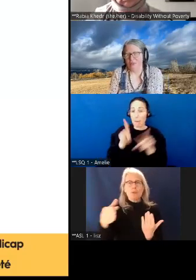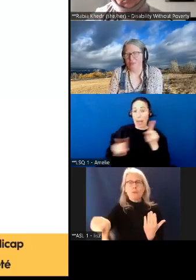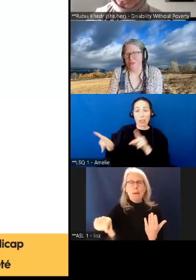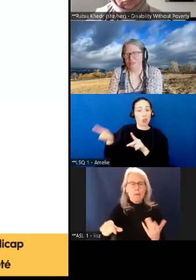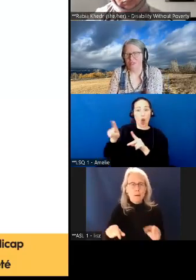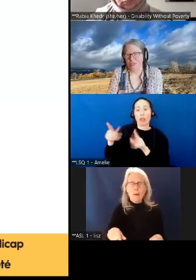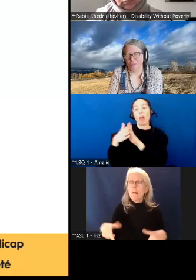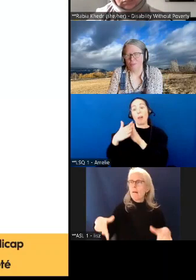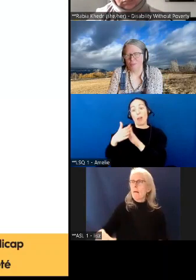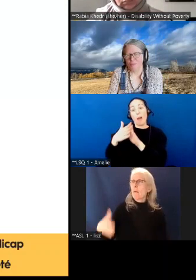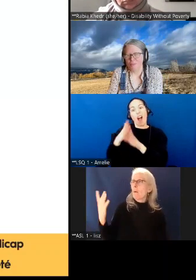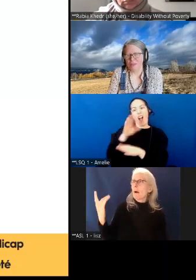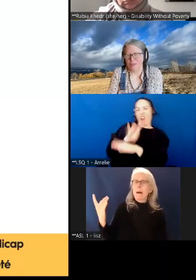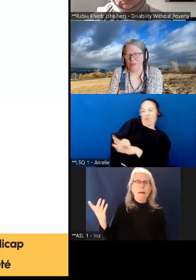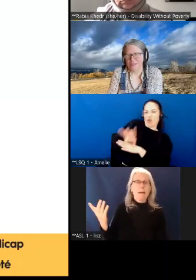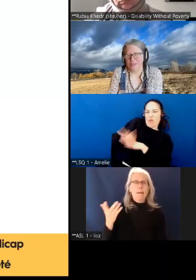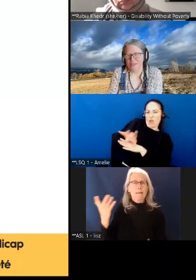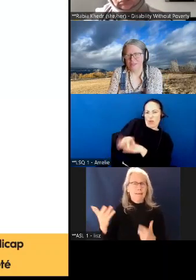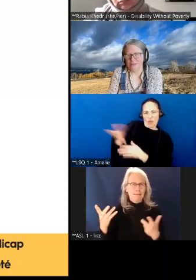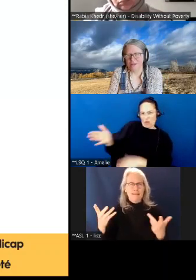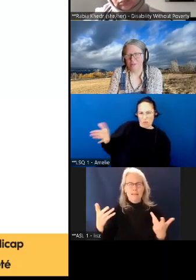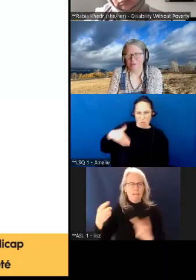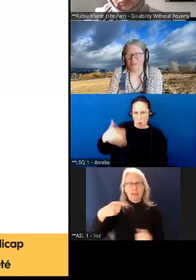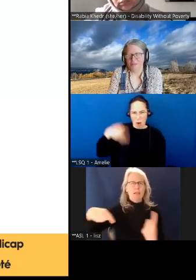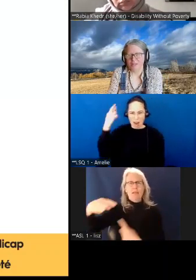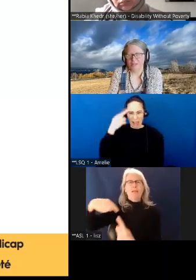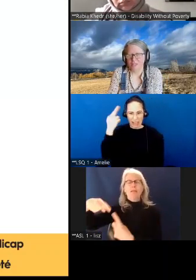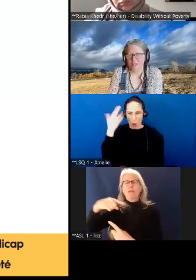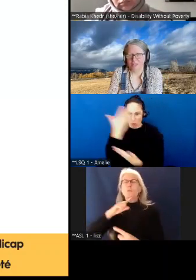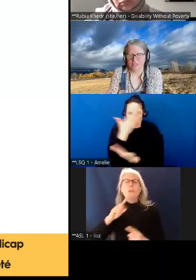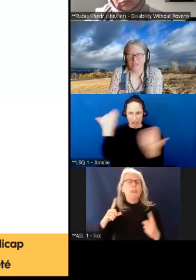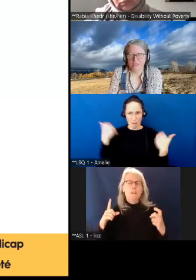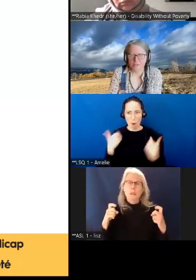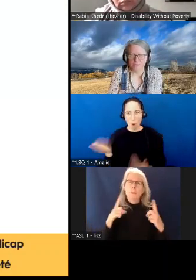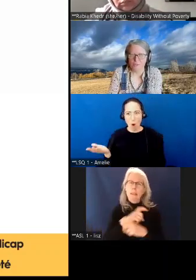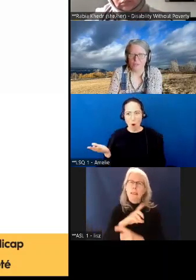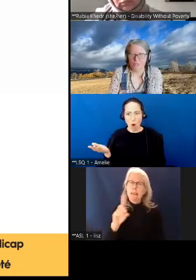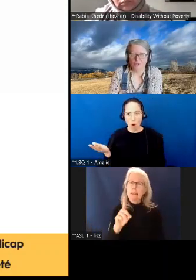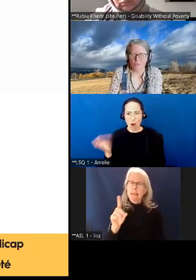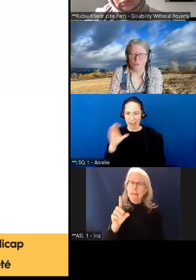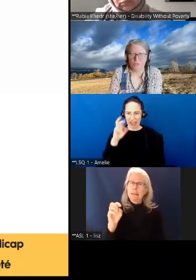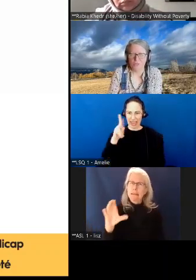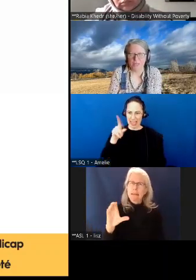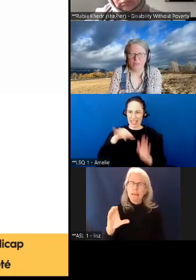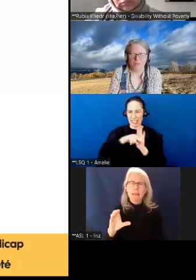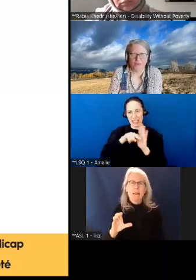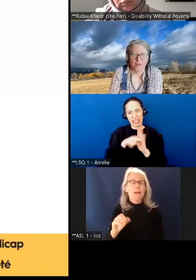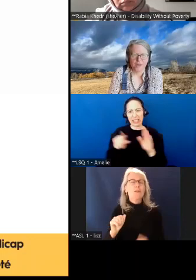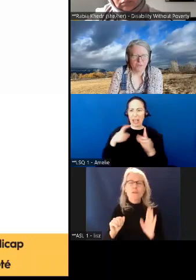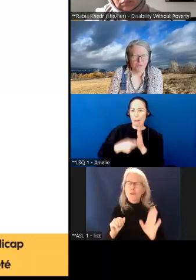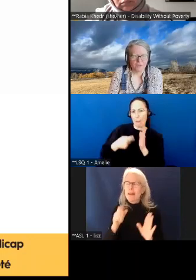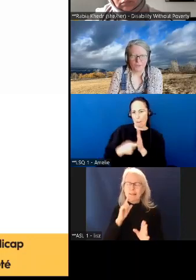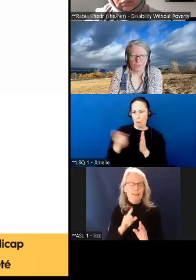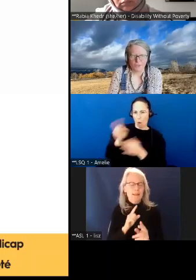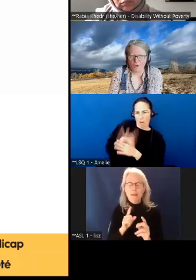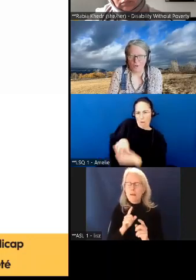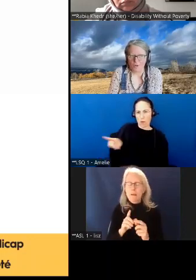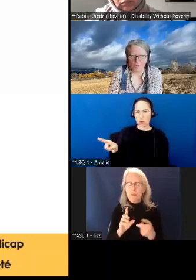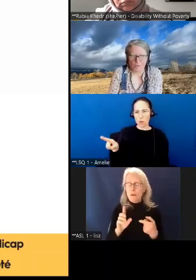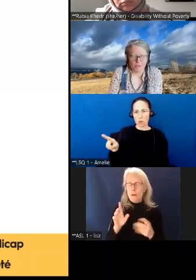et ne savent vraiment pas pourquoi. Et donc, je crois qu'il y plusieurs façons d'examiner ceci.